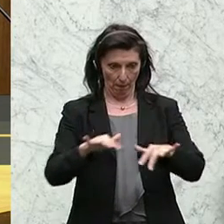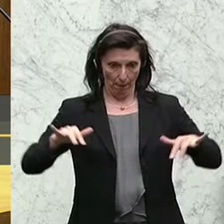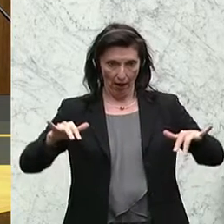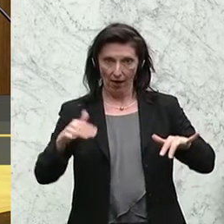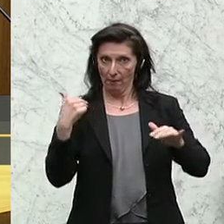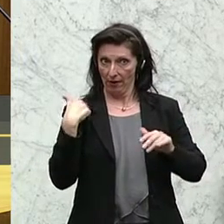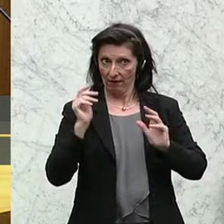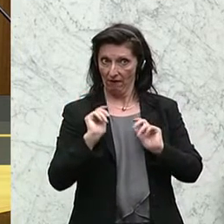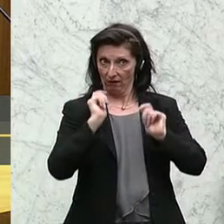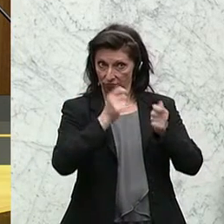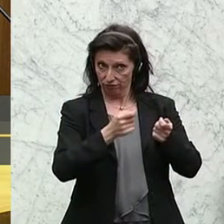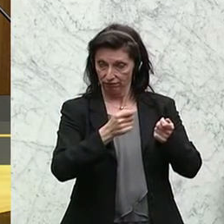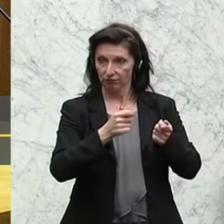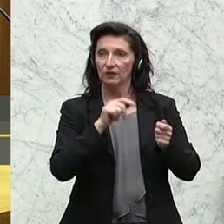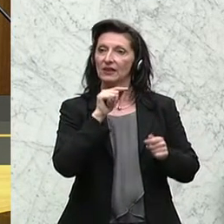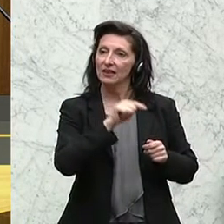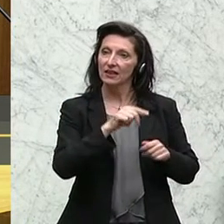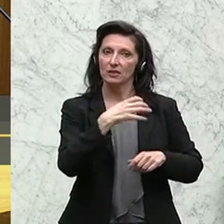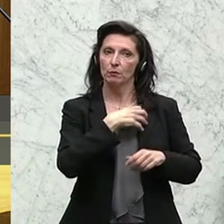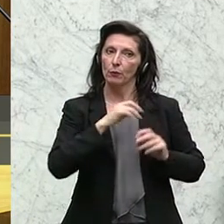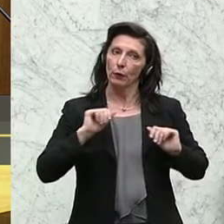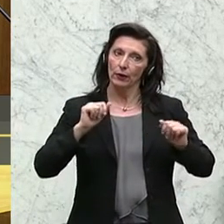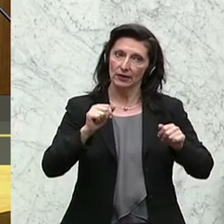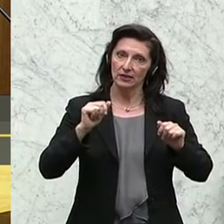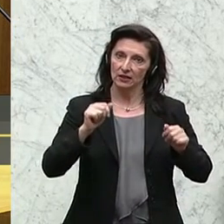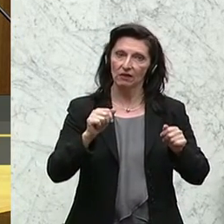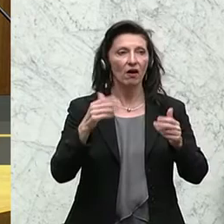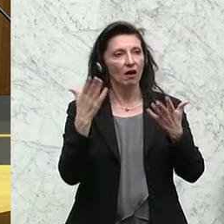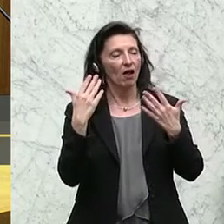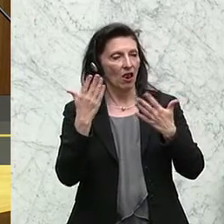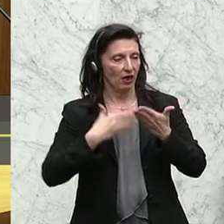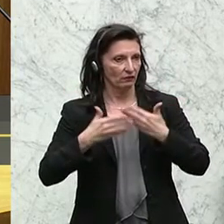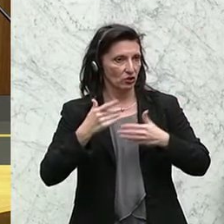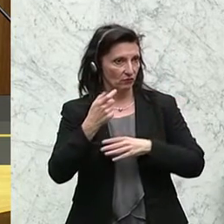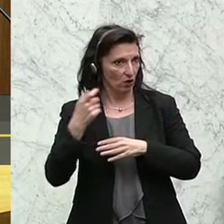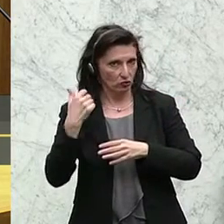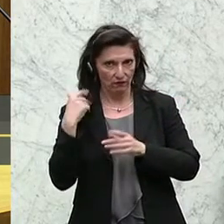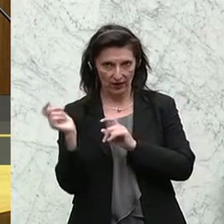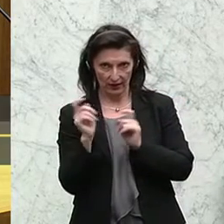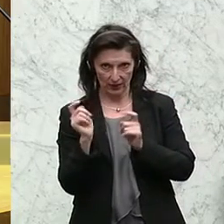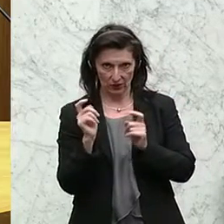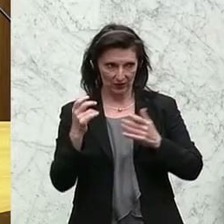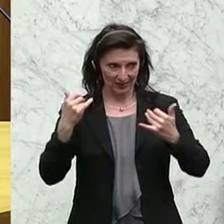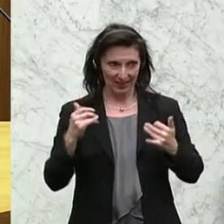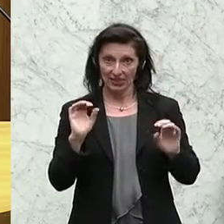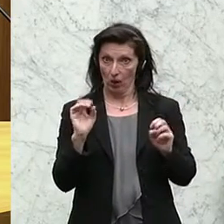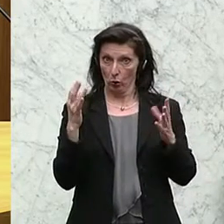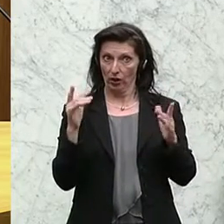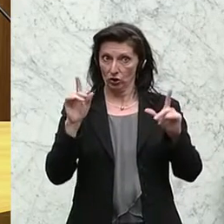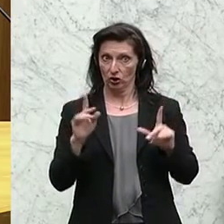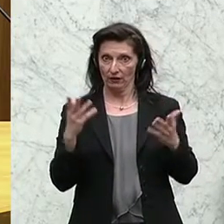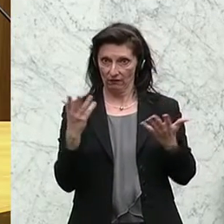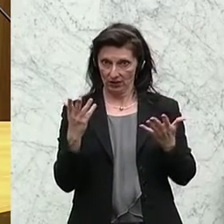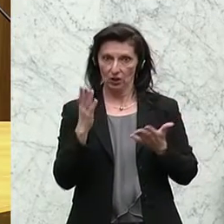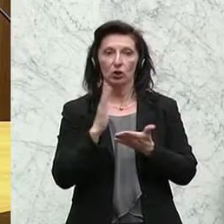eingebracht wurde und die wir im Landwirtschaftsausschuss debattiert haben. Laut aktuellen Stand haben bereits 20